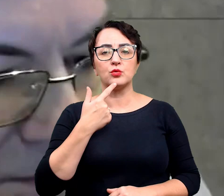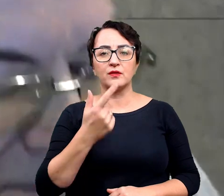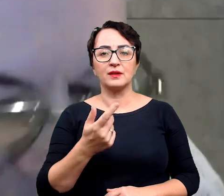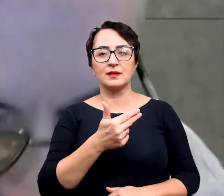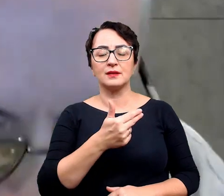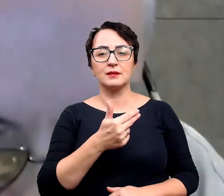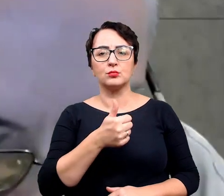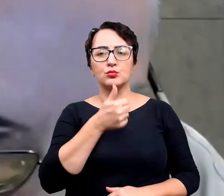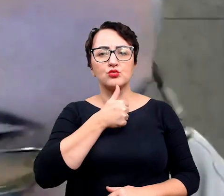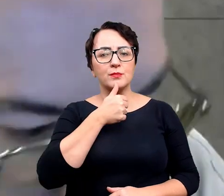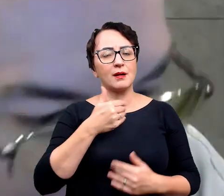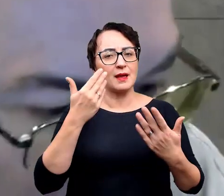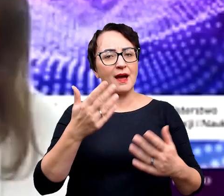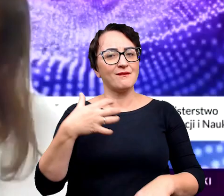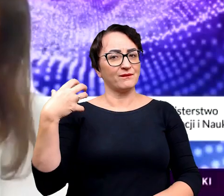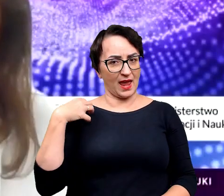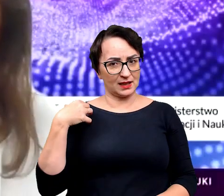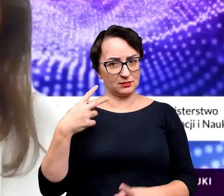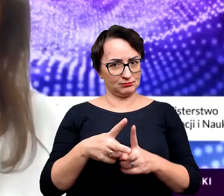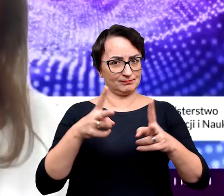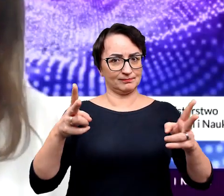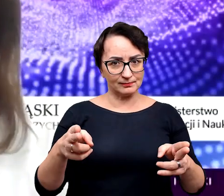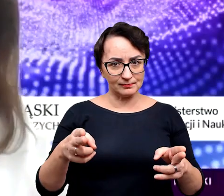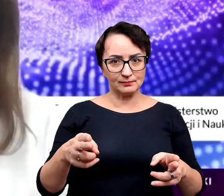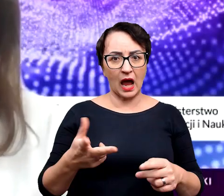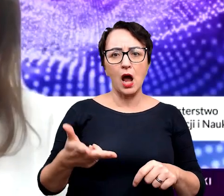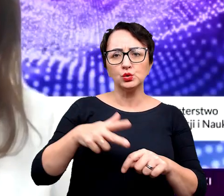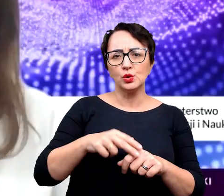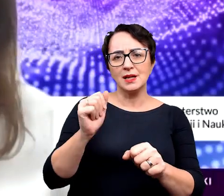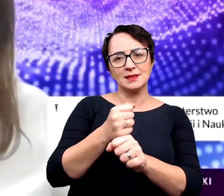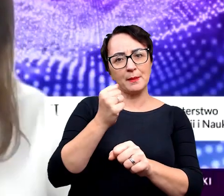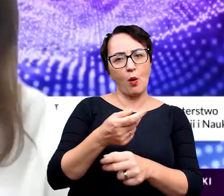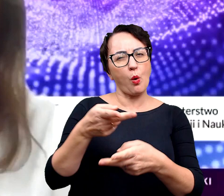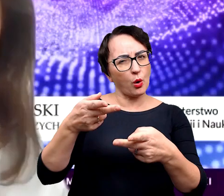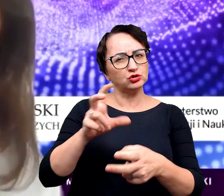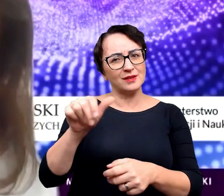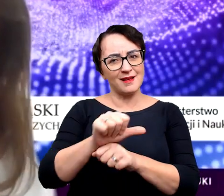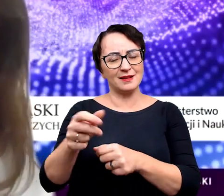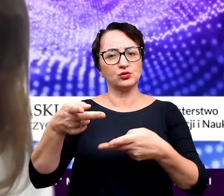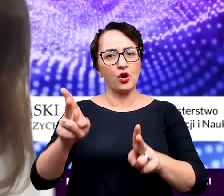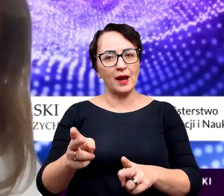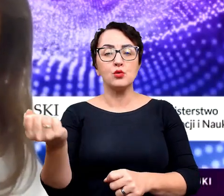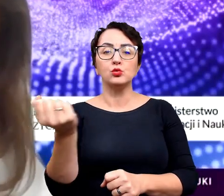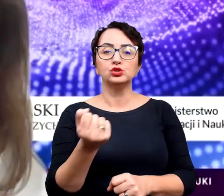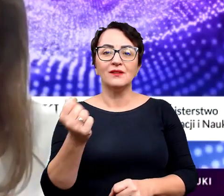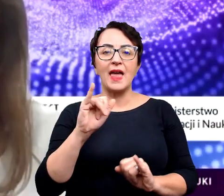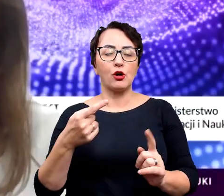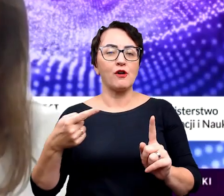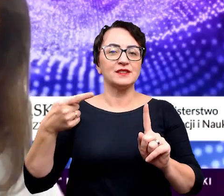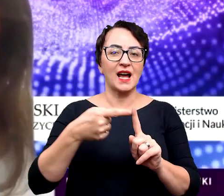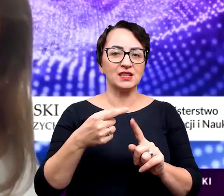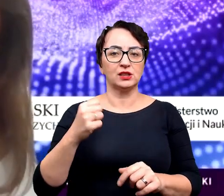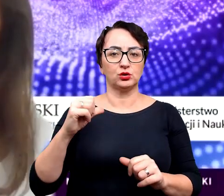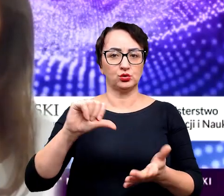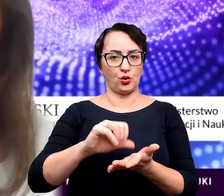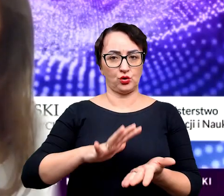opomagają określić wiek. A któreś skamieniałości, czy są jakieś konkretne, które stosuje się jako wskaźnik